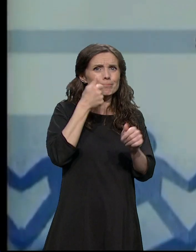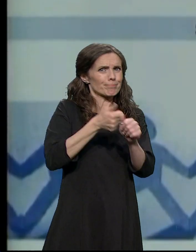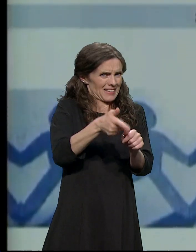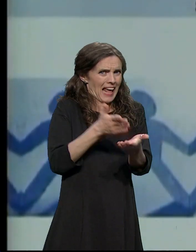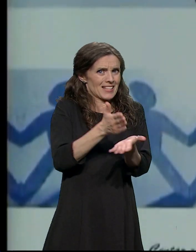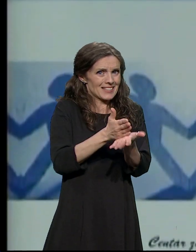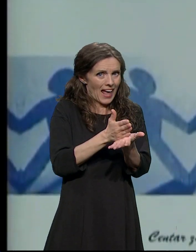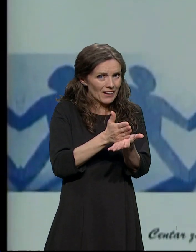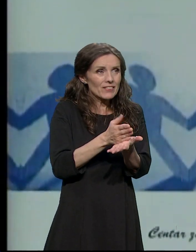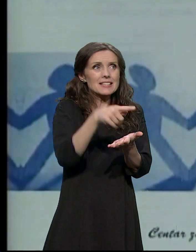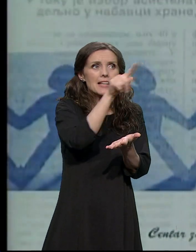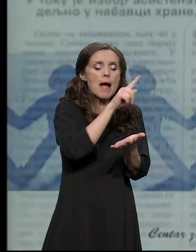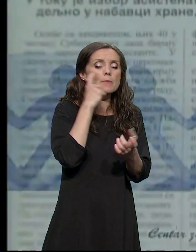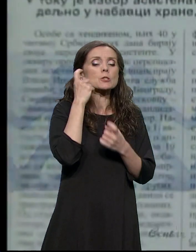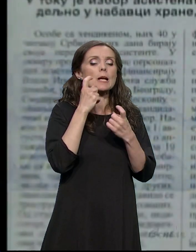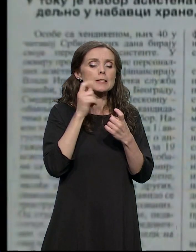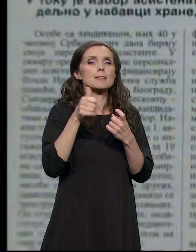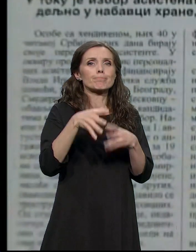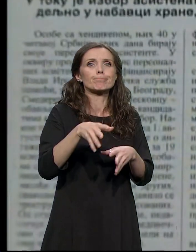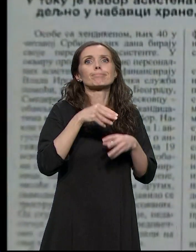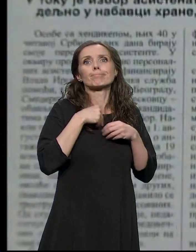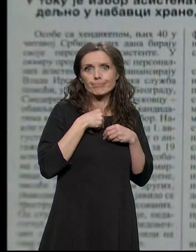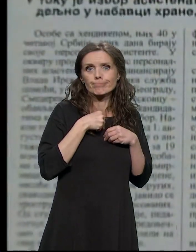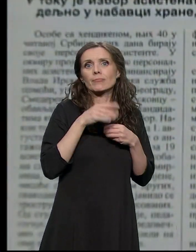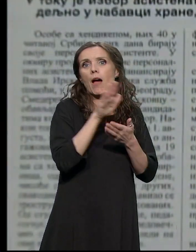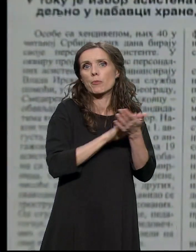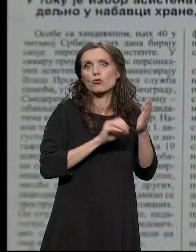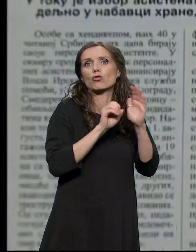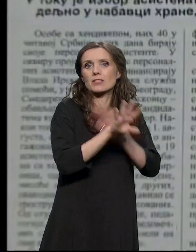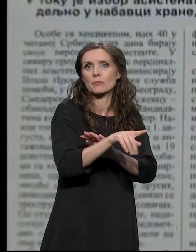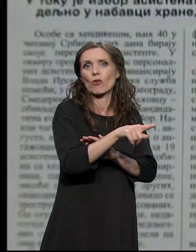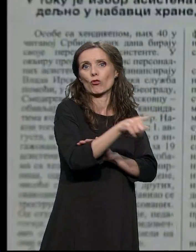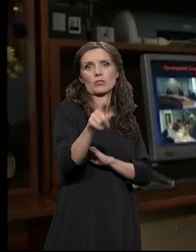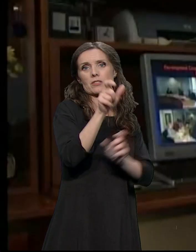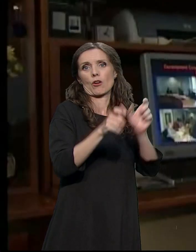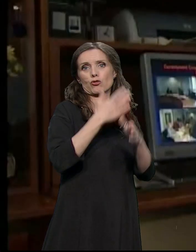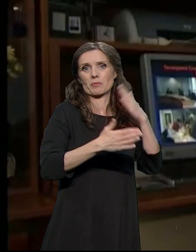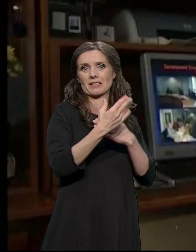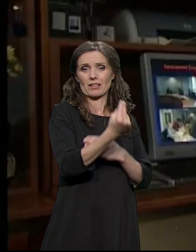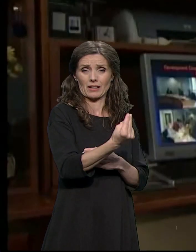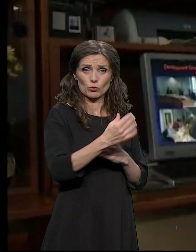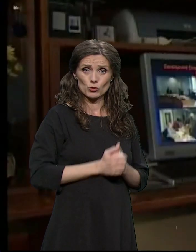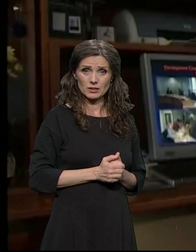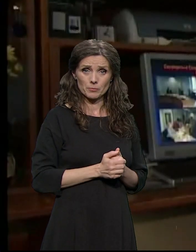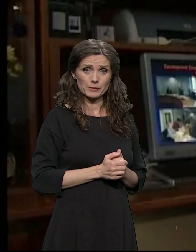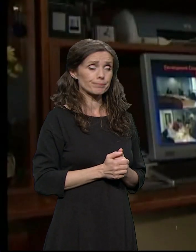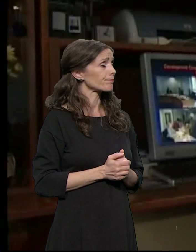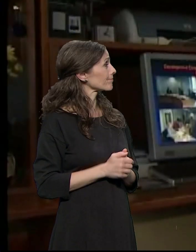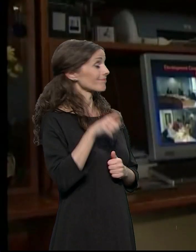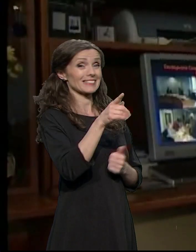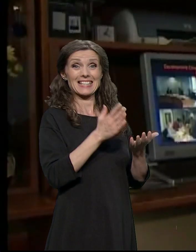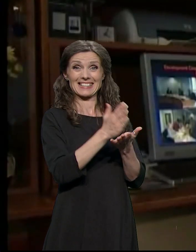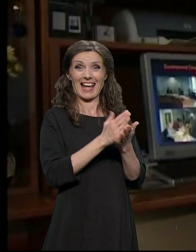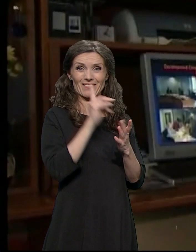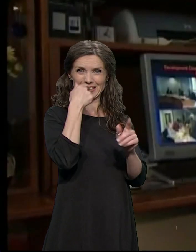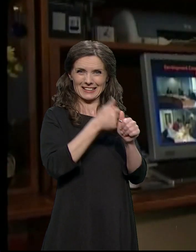jedan od mogućih oblika podrške za osobe sa invaliditetom u Srbiji. Servis se započe od 1. augusta